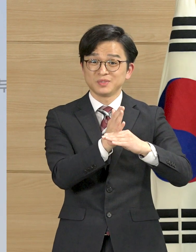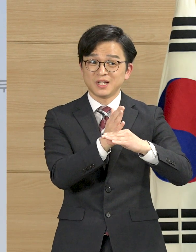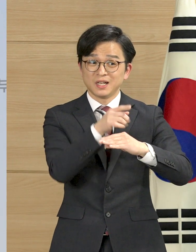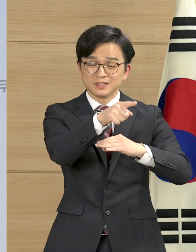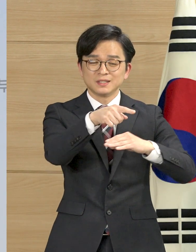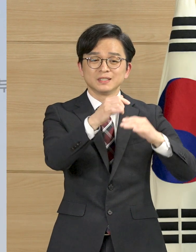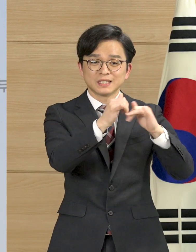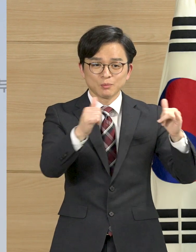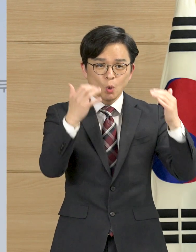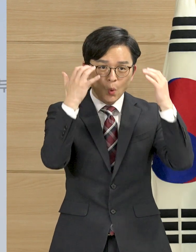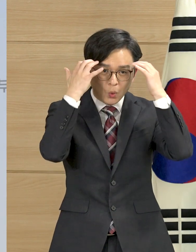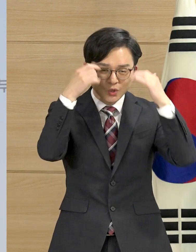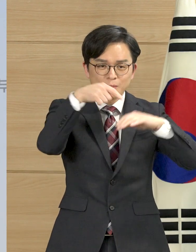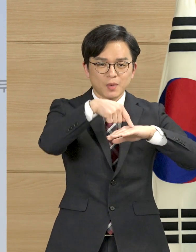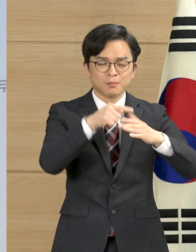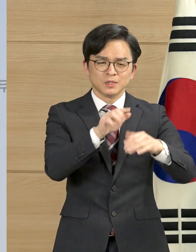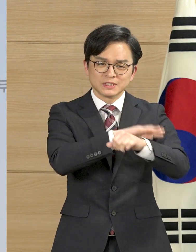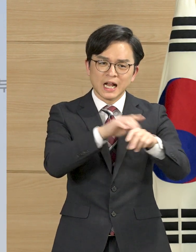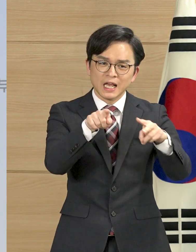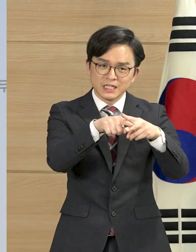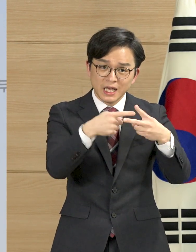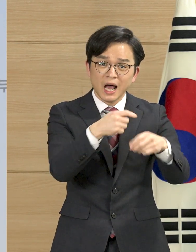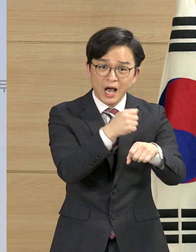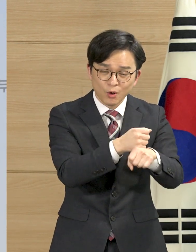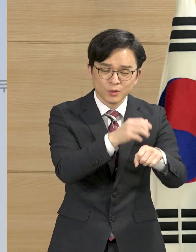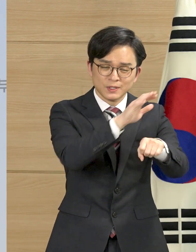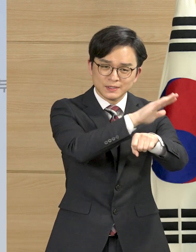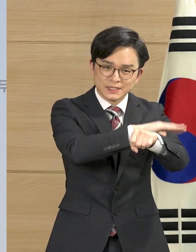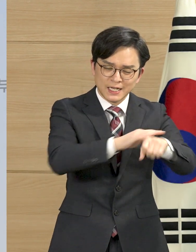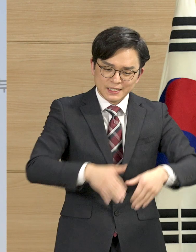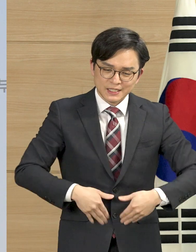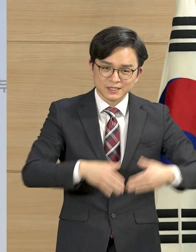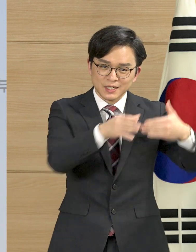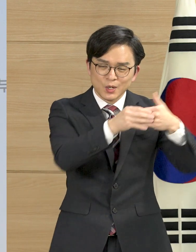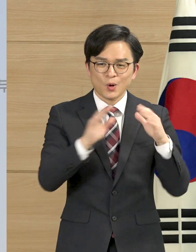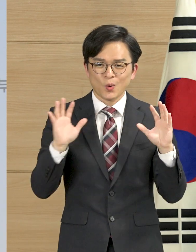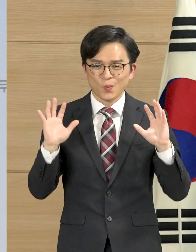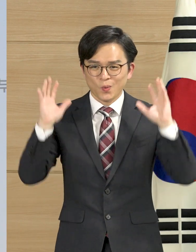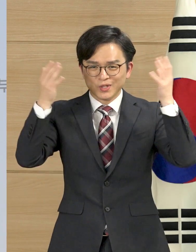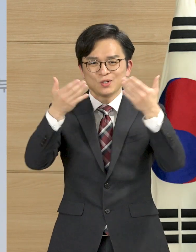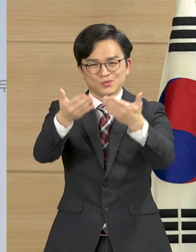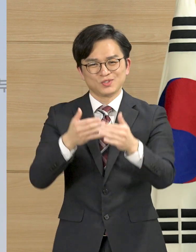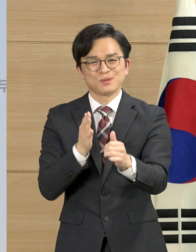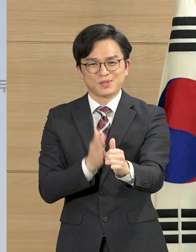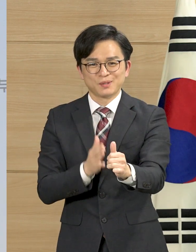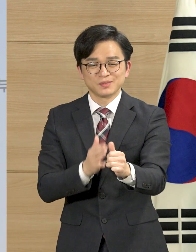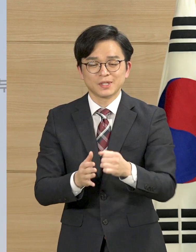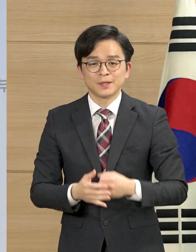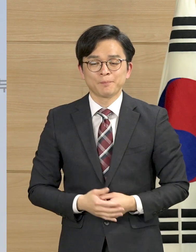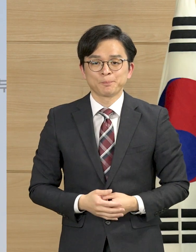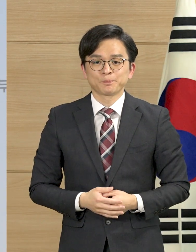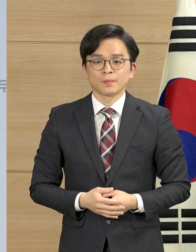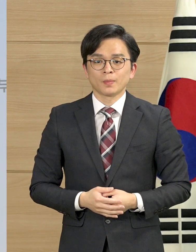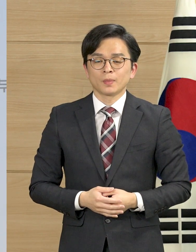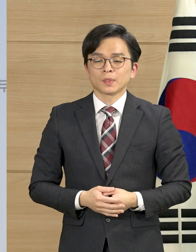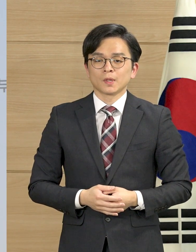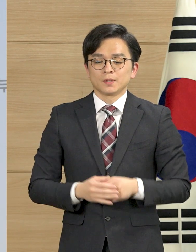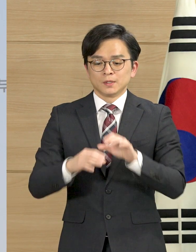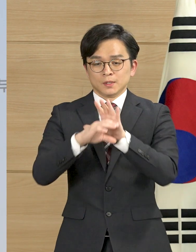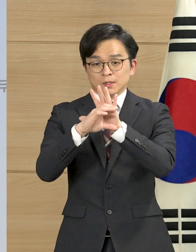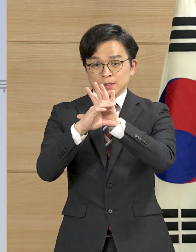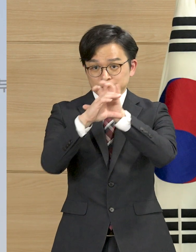이들의 고통을 헤아려 따뜻하게 맞아주시기를 희망합니다. 우리 국민들이 걱정하고 있는